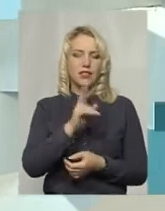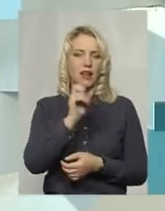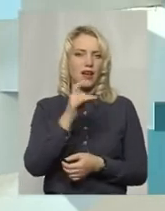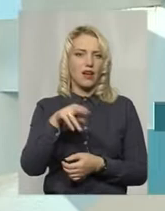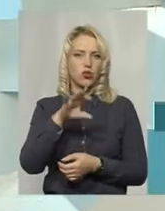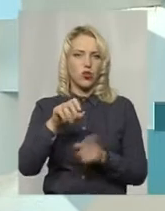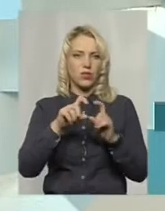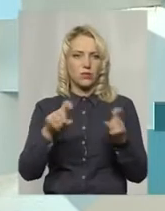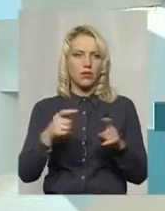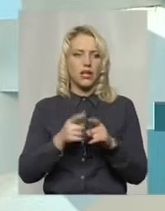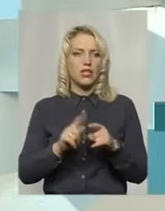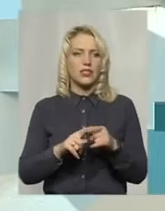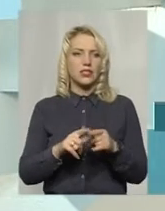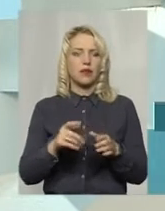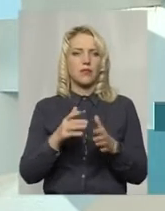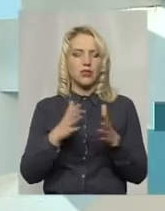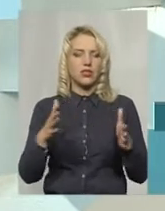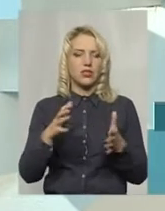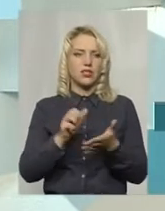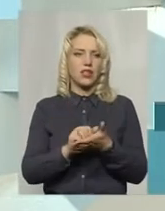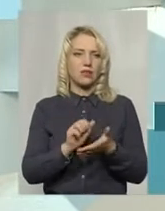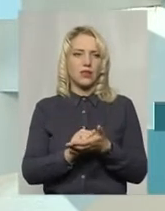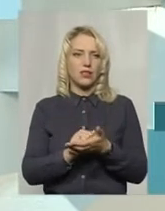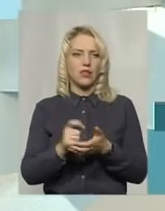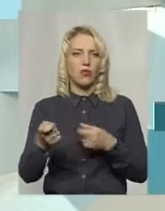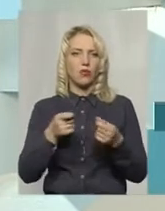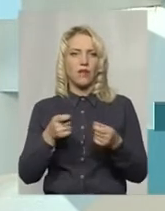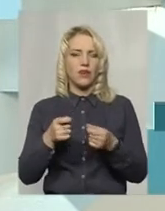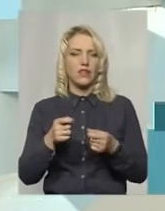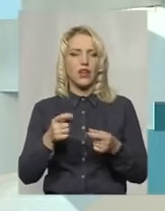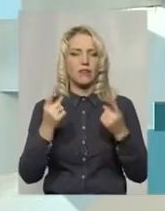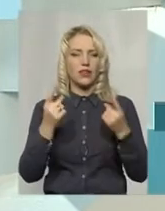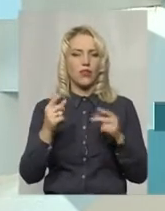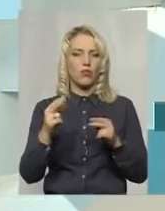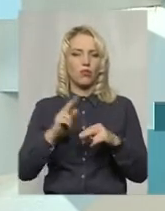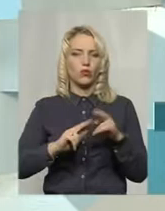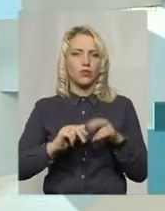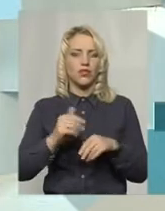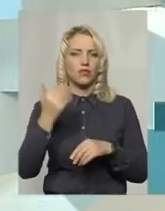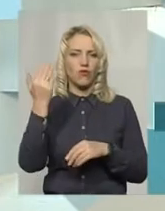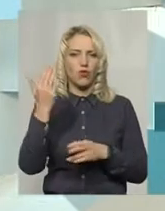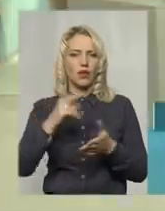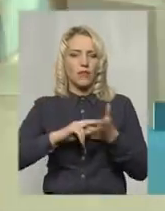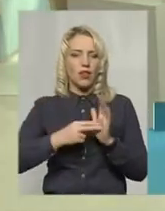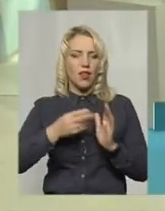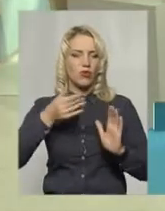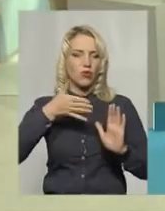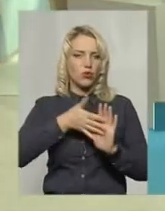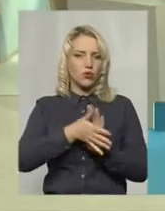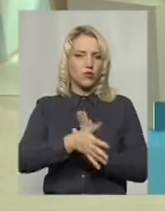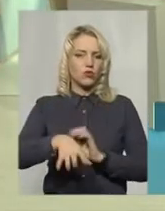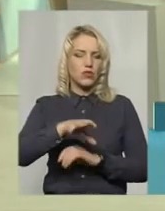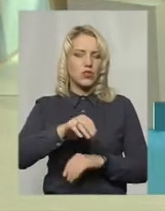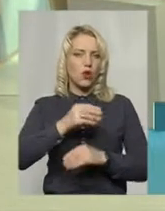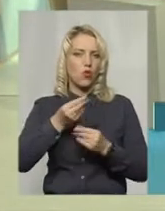займається будівельна частина, це сельський лонцю управління капітального будівництва. Тобто, вони планово освоюють всі ті кошти, які